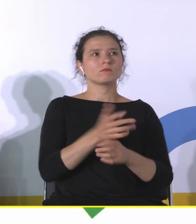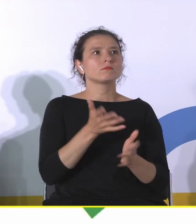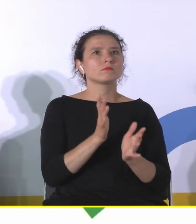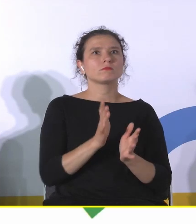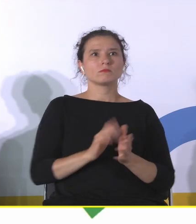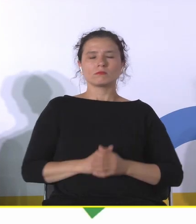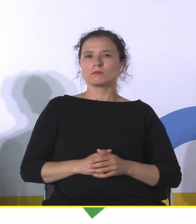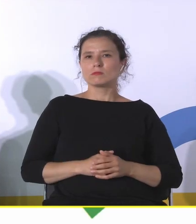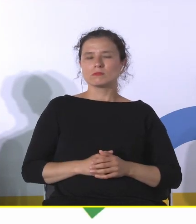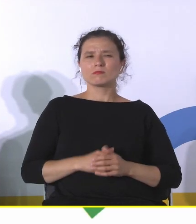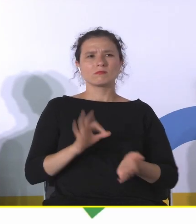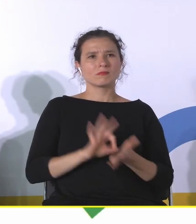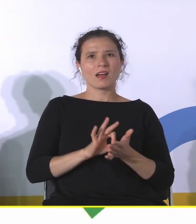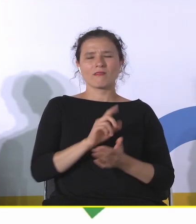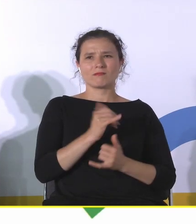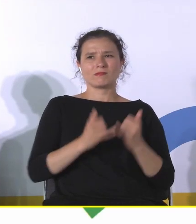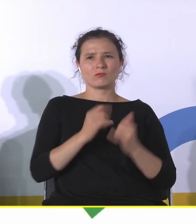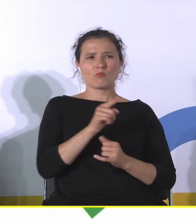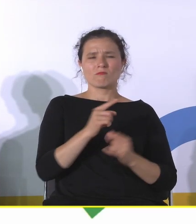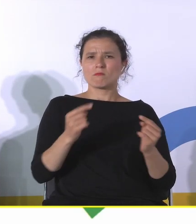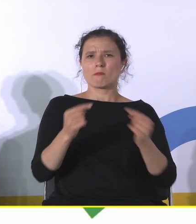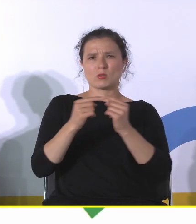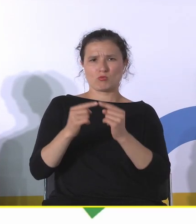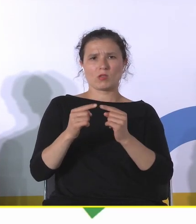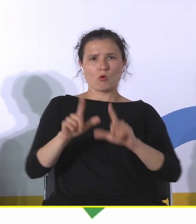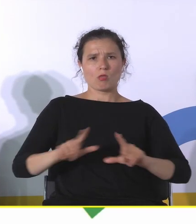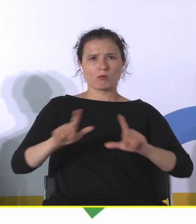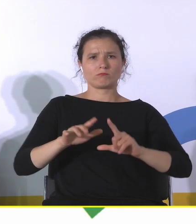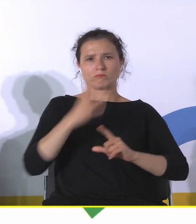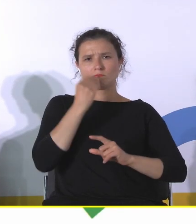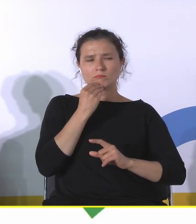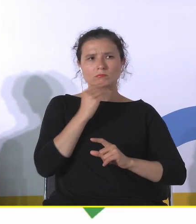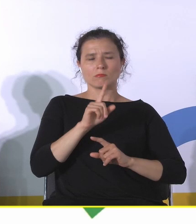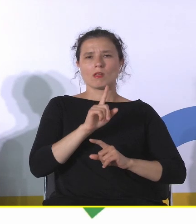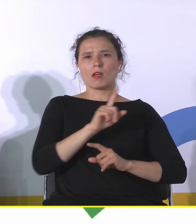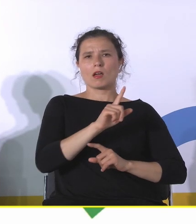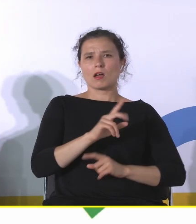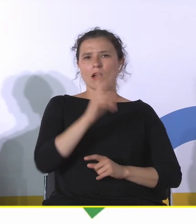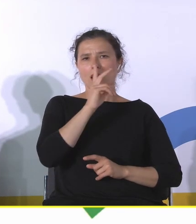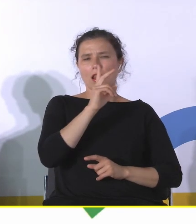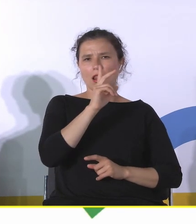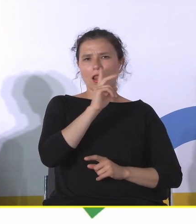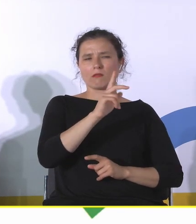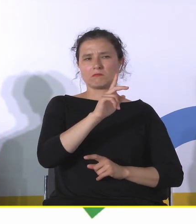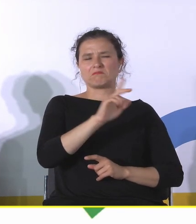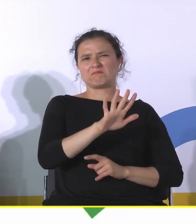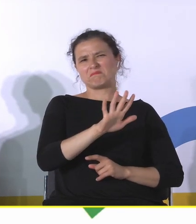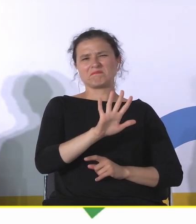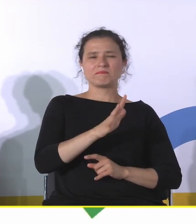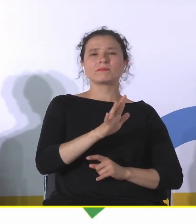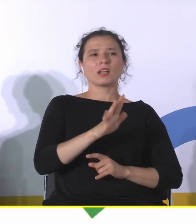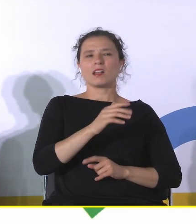jeżeli ona w jakiś tam sposób wpisuje się w kontekst lokalny, ale nie wiem, epatuje kurtynową szklaną ścianą, to ona nigdy nie będzie w pełni zrównoważona,